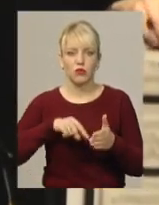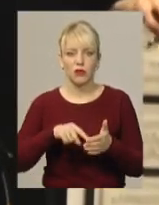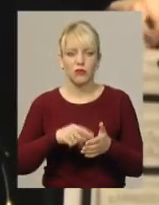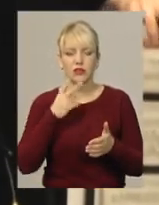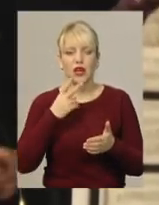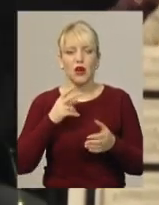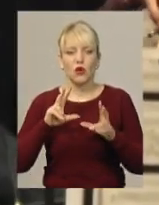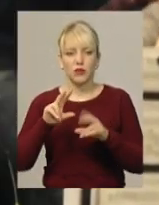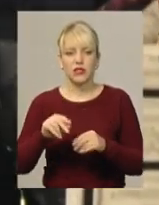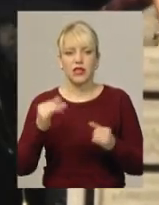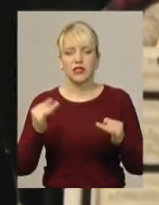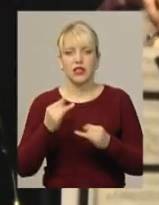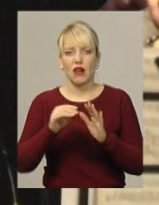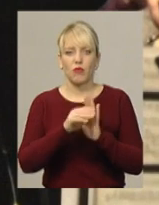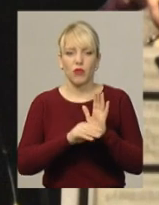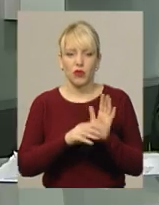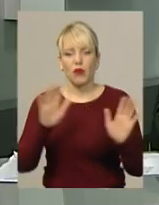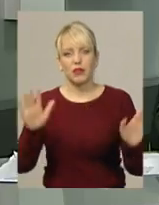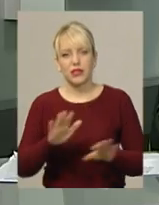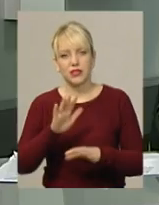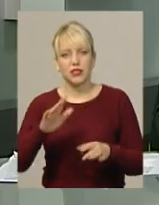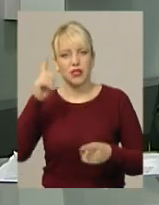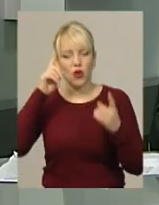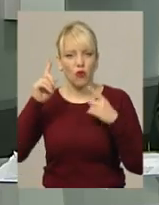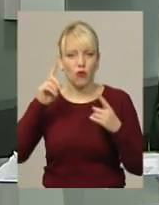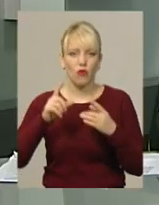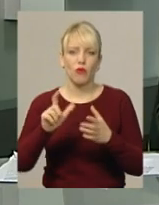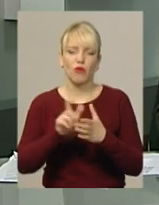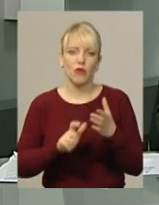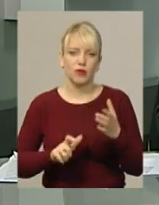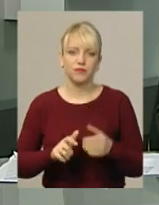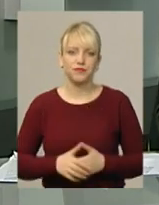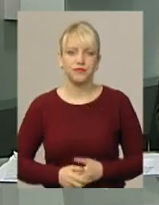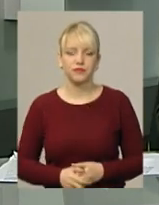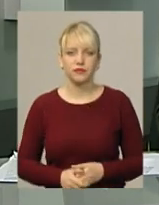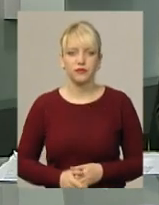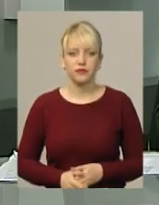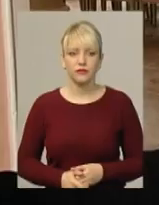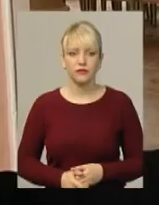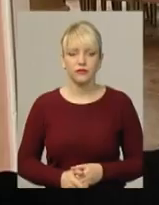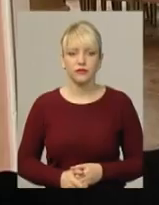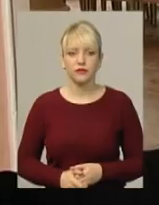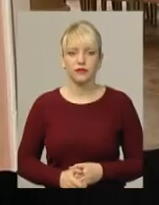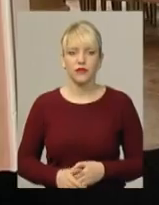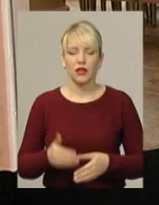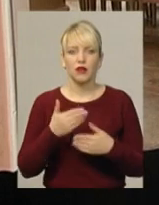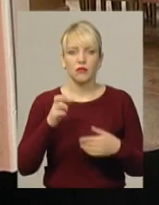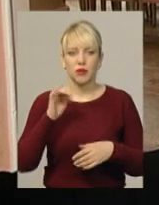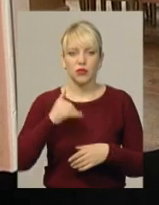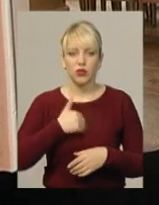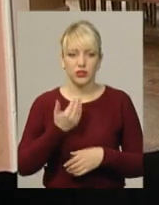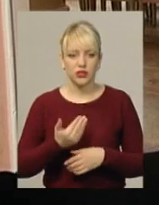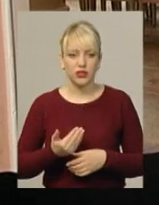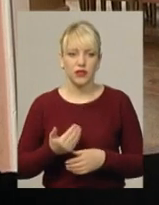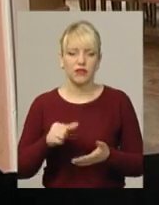українські естрадні пісні, інструментальну музику, гумор, авторську пісню і поезію. Ми би хотіли